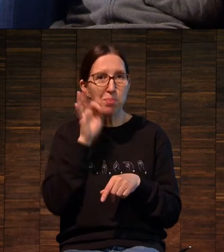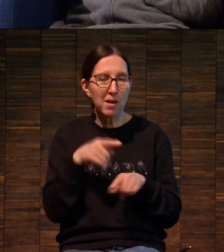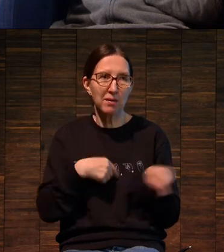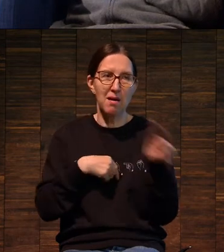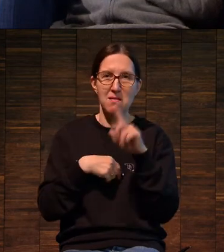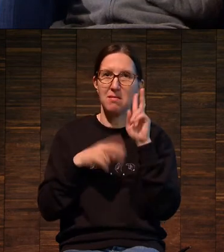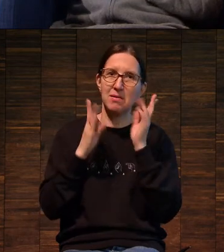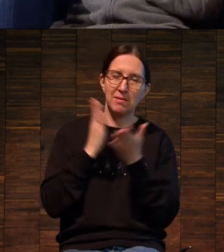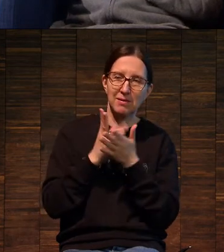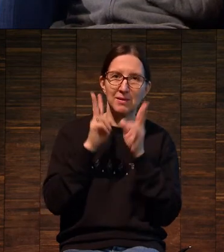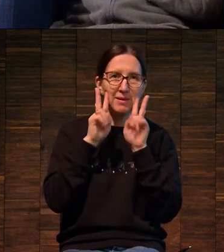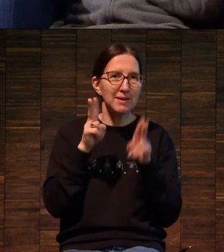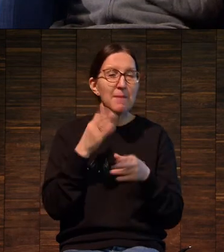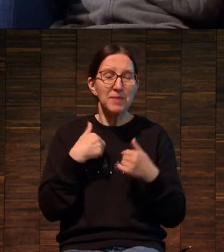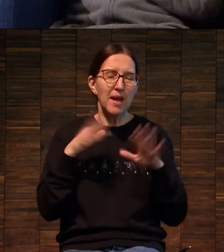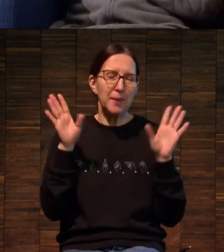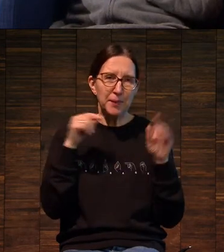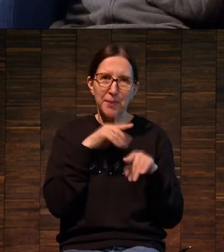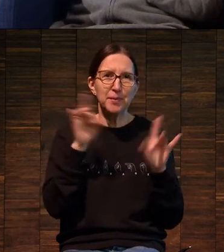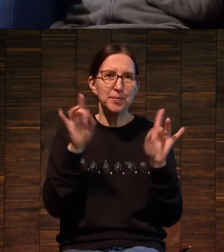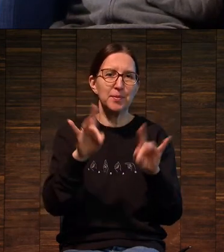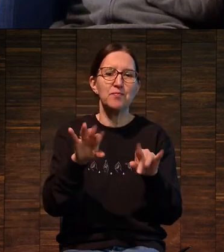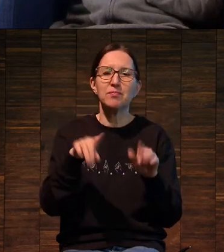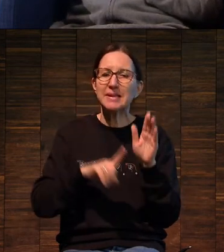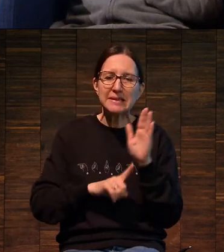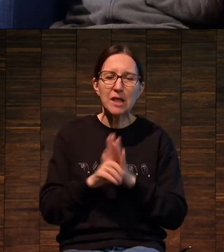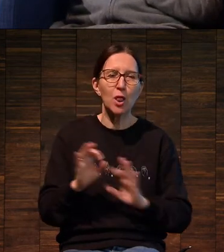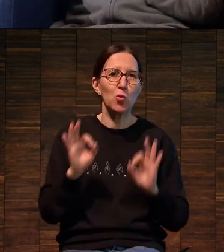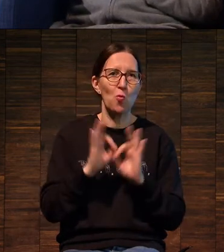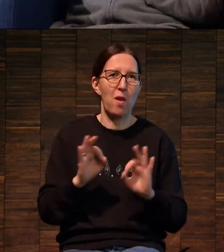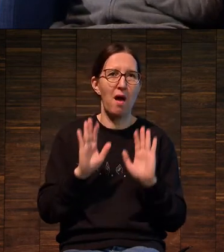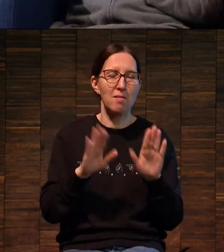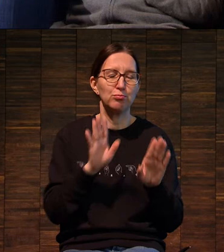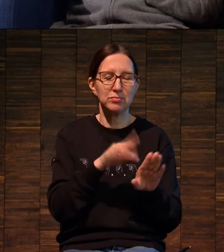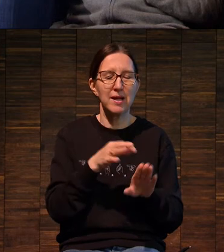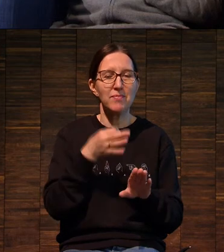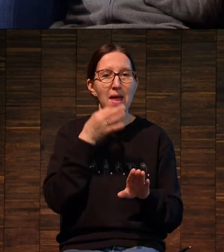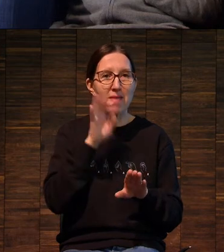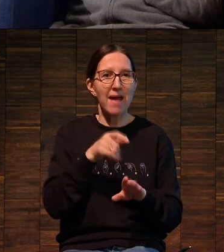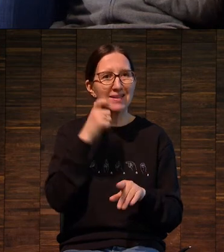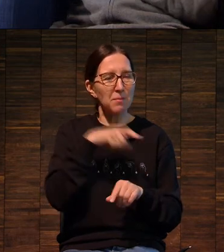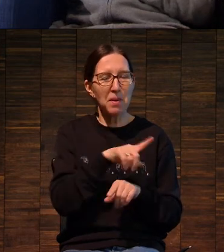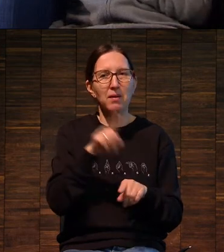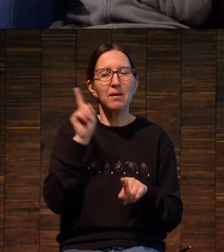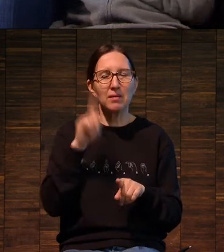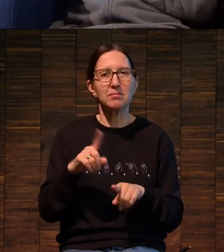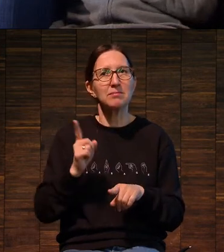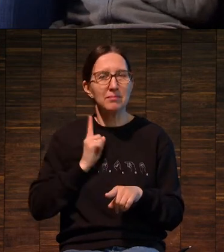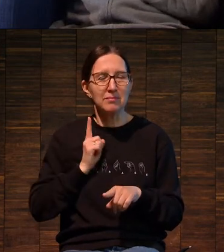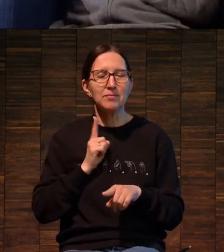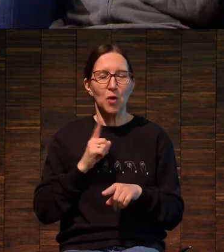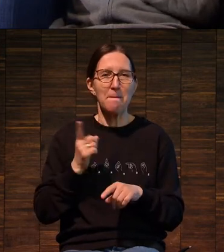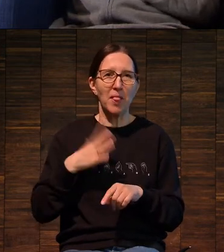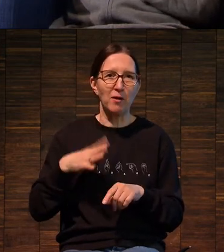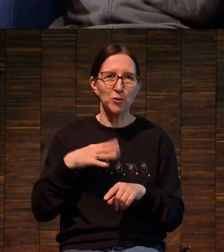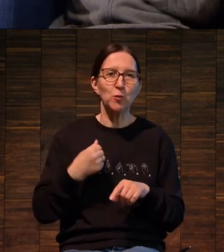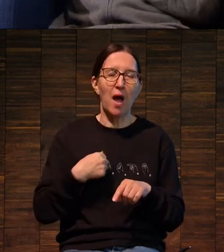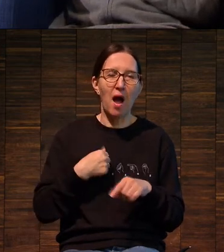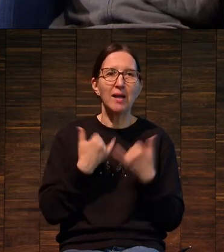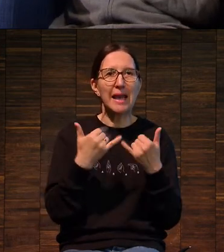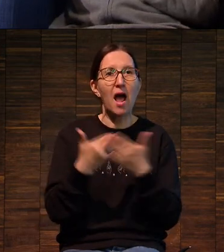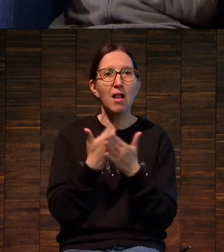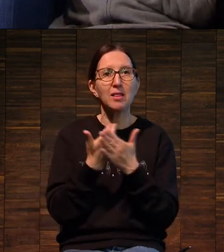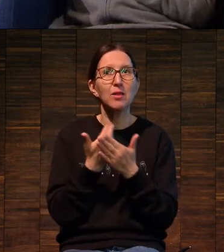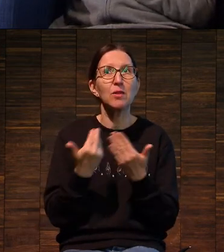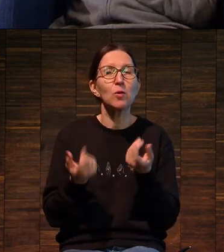кого я не знаю. Поэтому я буду рассказывать с самых азов, да простят меня эксперты. Я буду повторяться немножко и рассказывать какие-то,